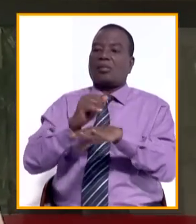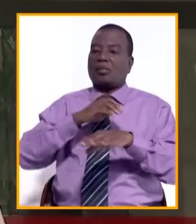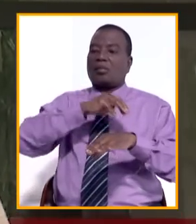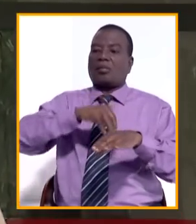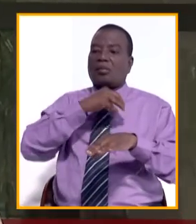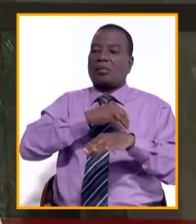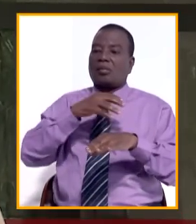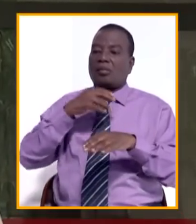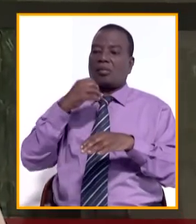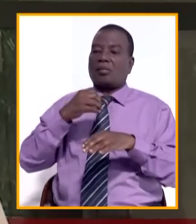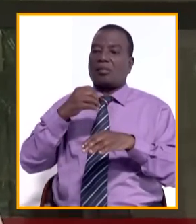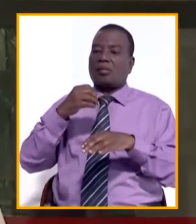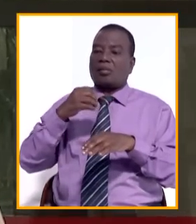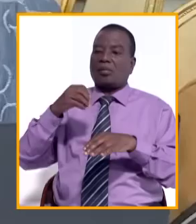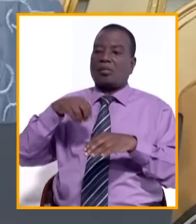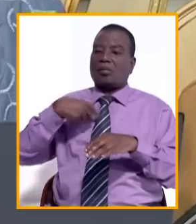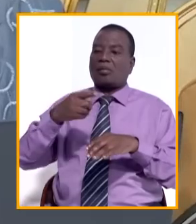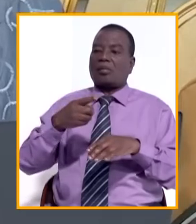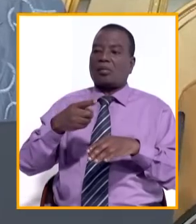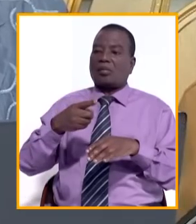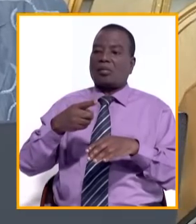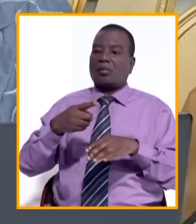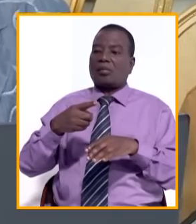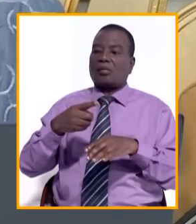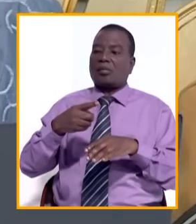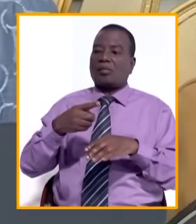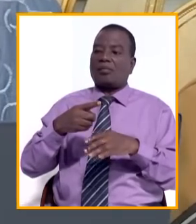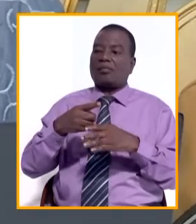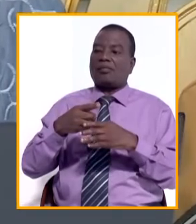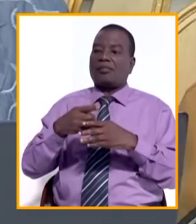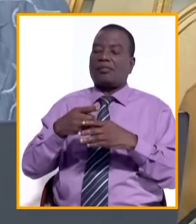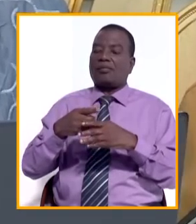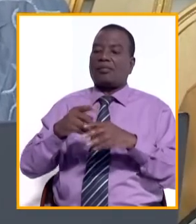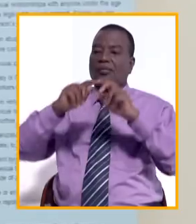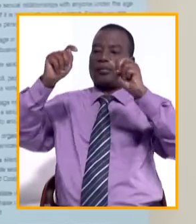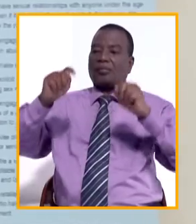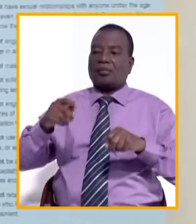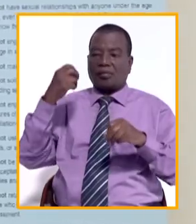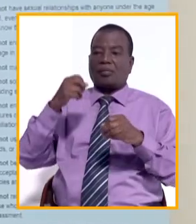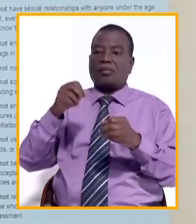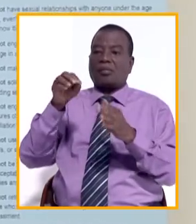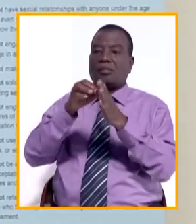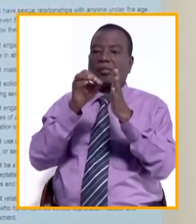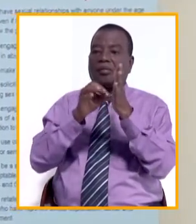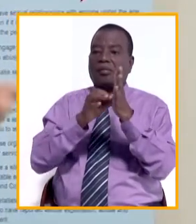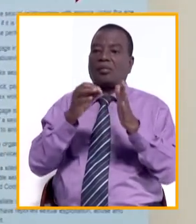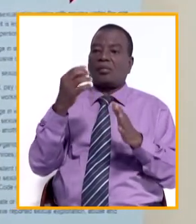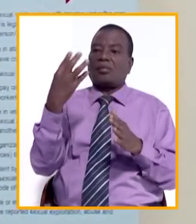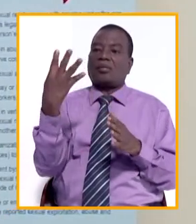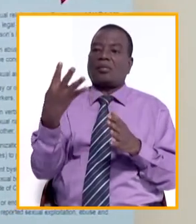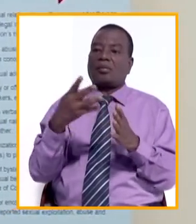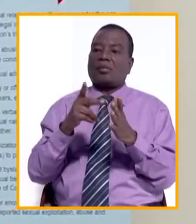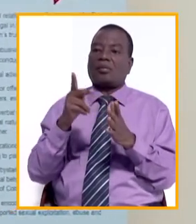mission essentielle qui de nous conseiller et de nous donner les normes et les directives. La stratégie comprend quatre priorités avec